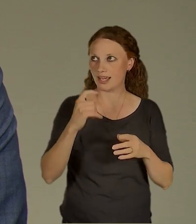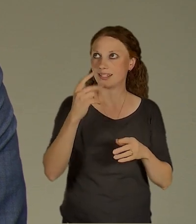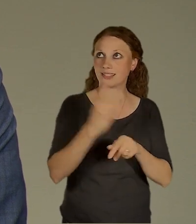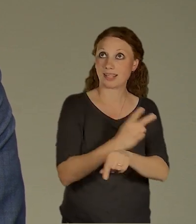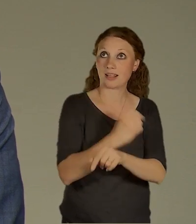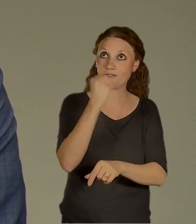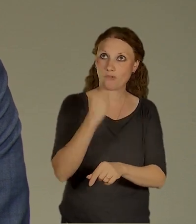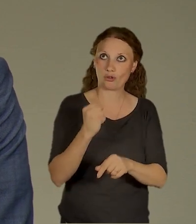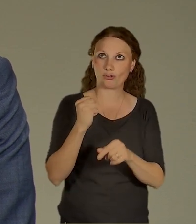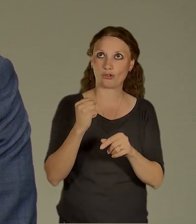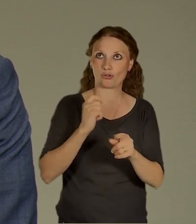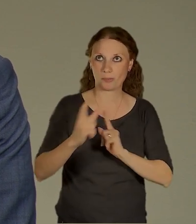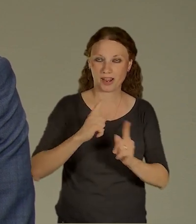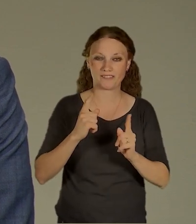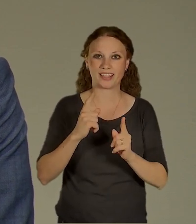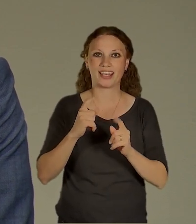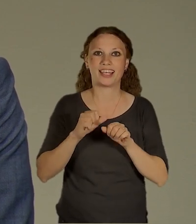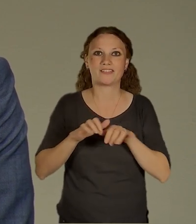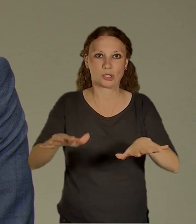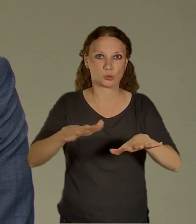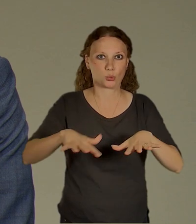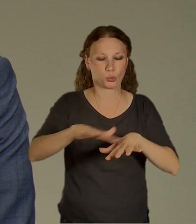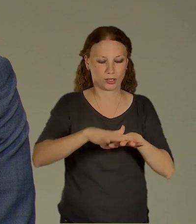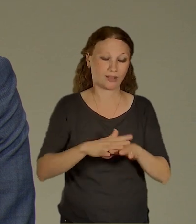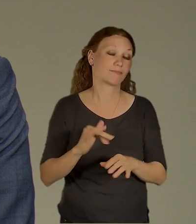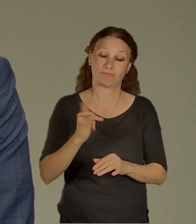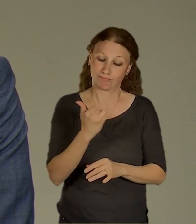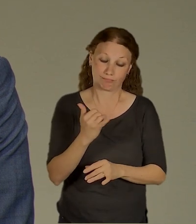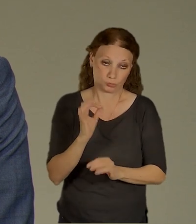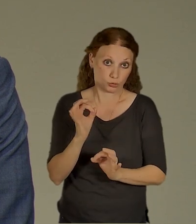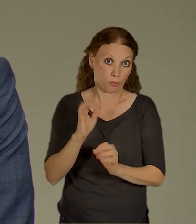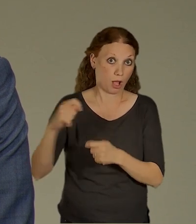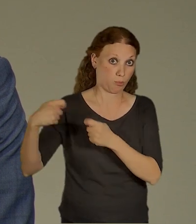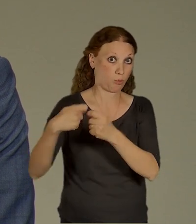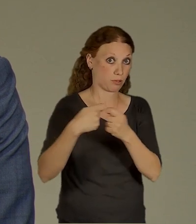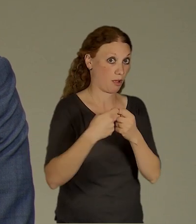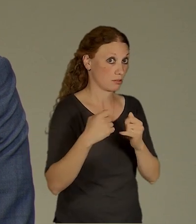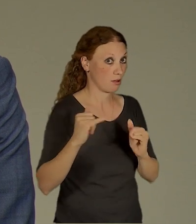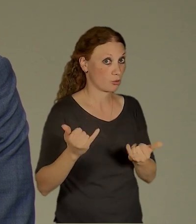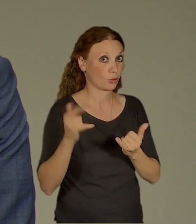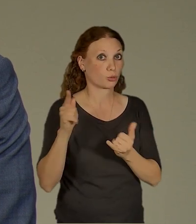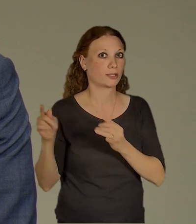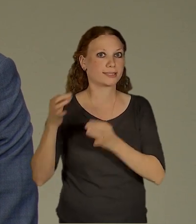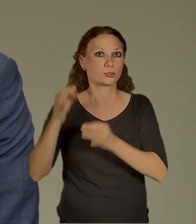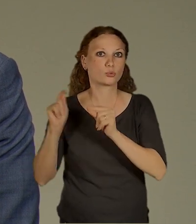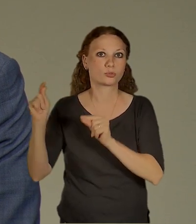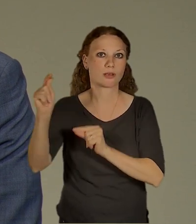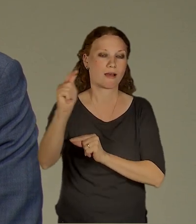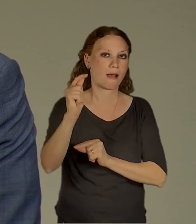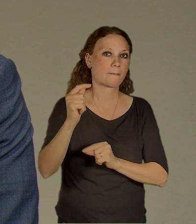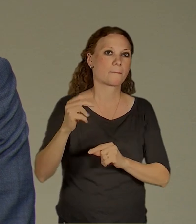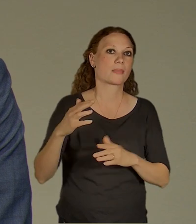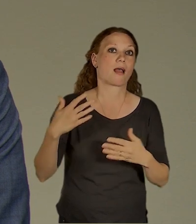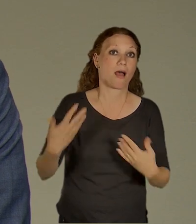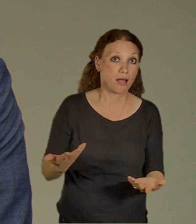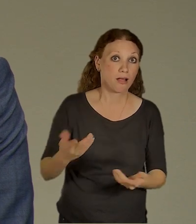dopravní infrastruktury. Takže to jo, akorát teda je otázka, jestli stát